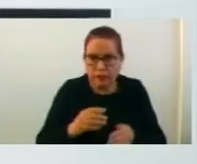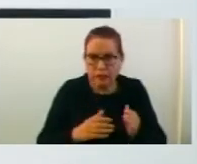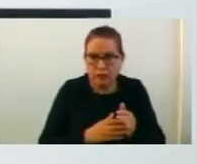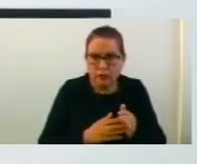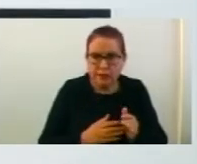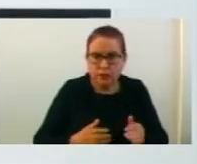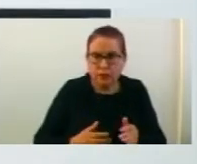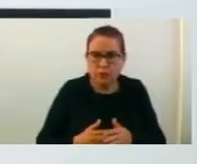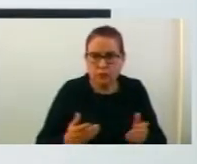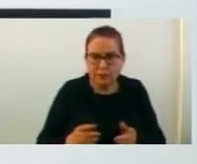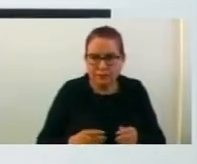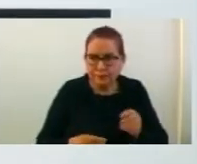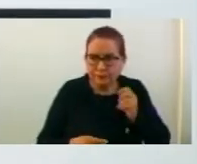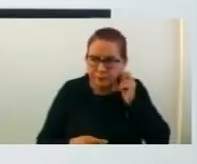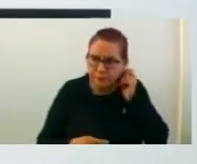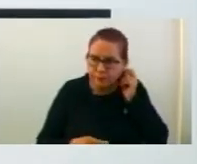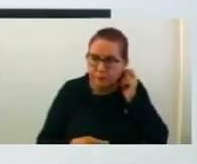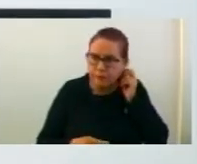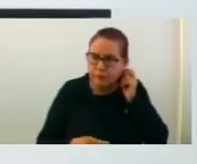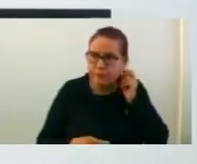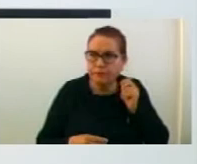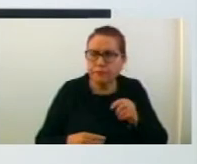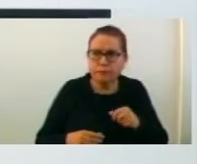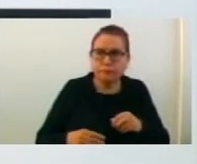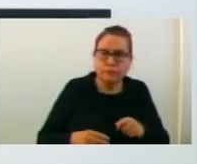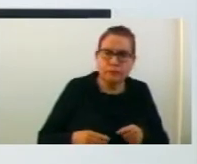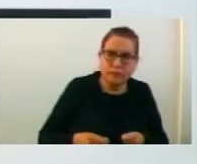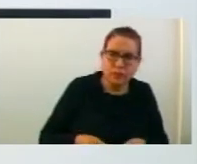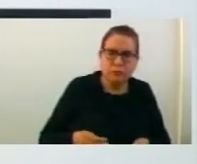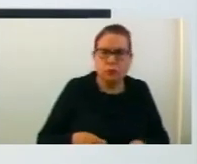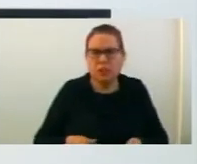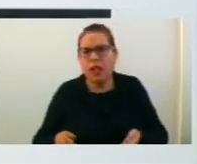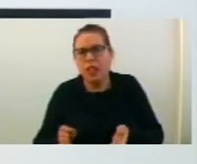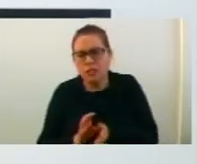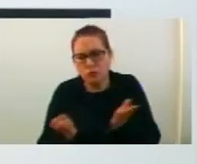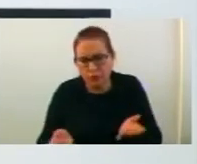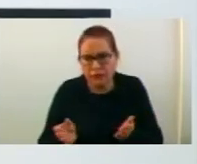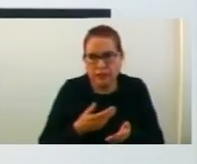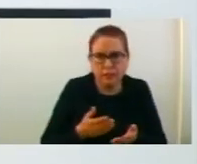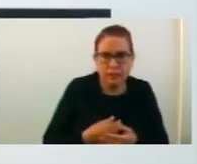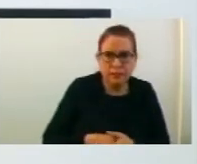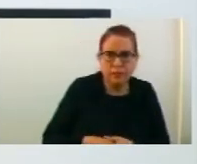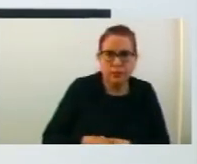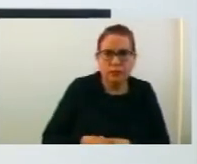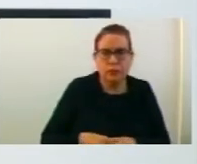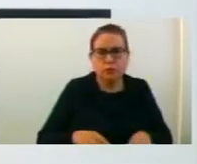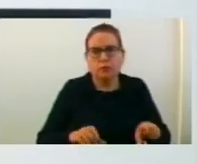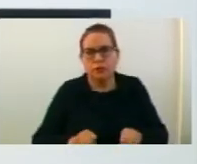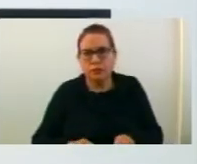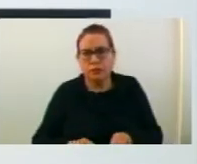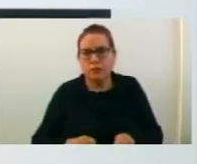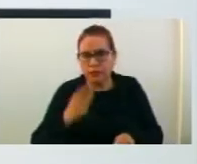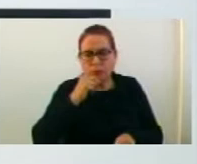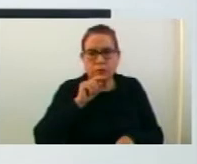е во незиниот домен. Значи, покреј службените весници, за који на нашите корисници, од цела